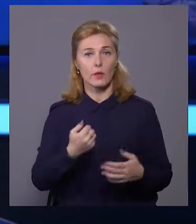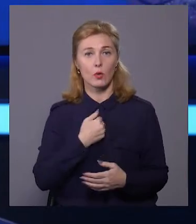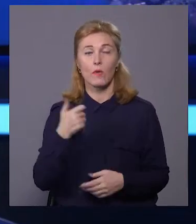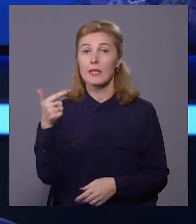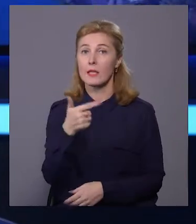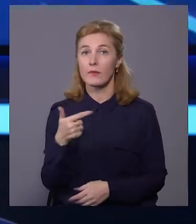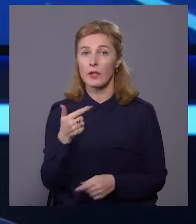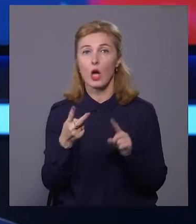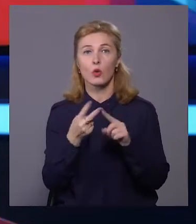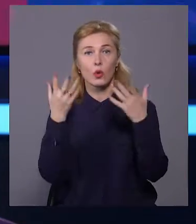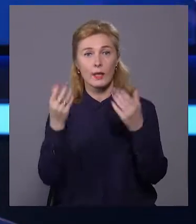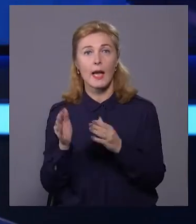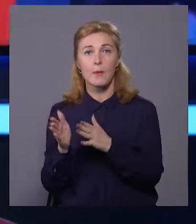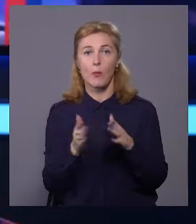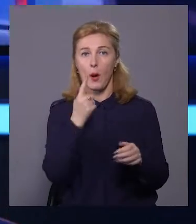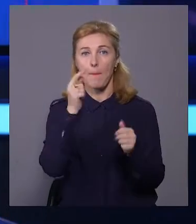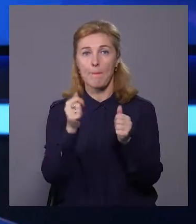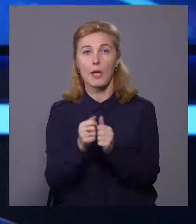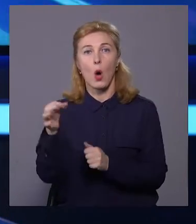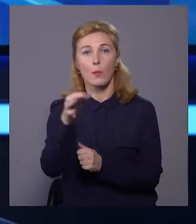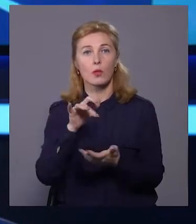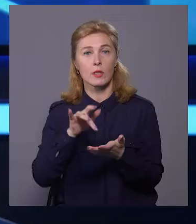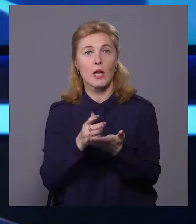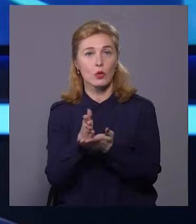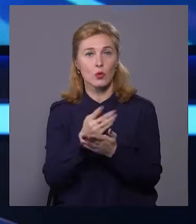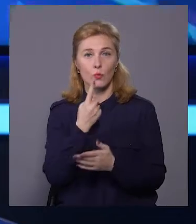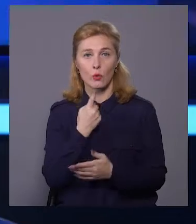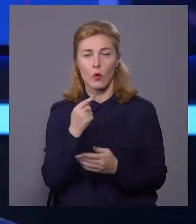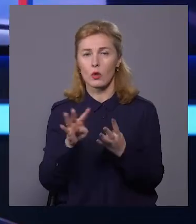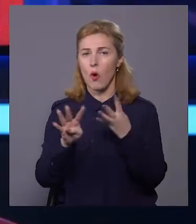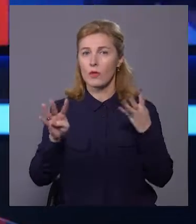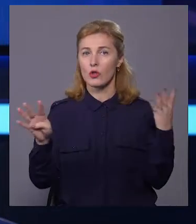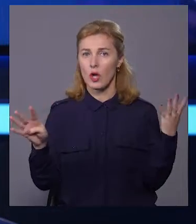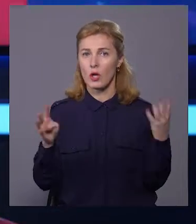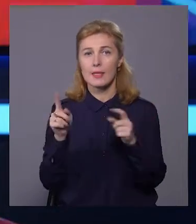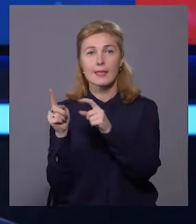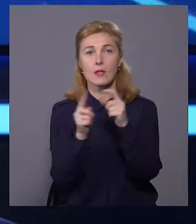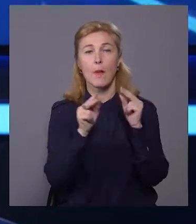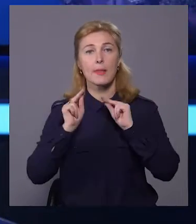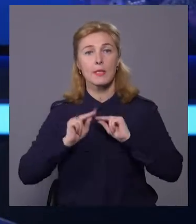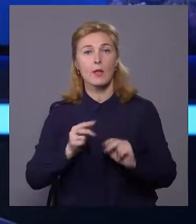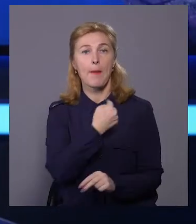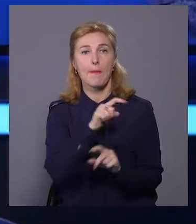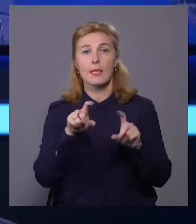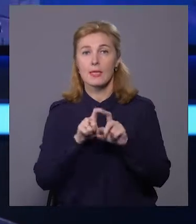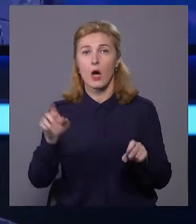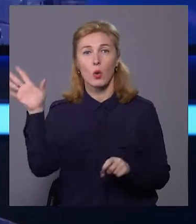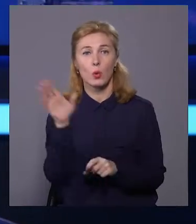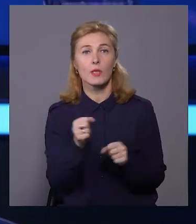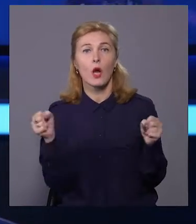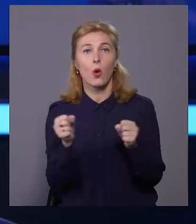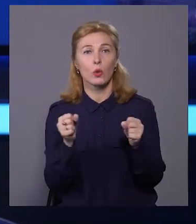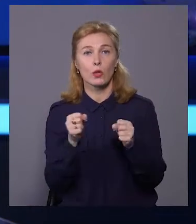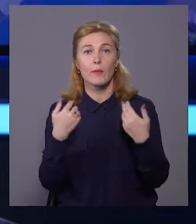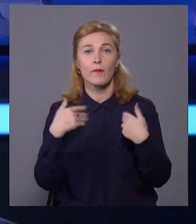цивільних. Другий день поспіль біля обласного центру служби крові – довгі черги. За словами працівників медзакладу, усі холодильні